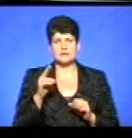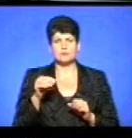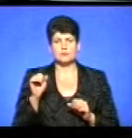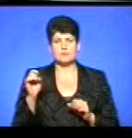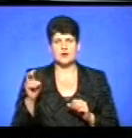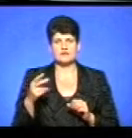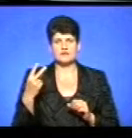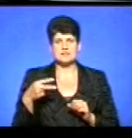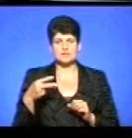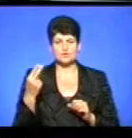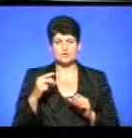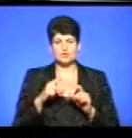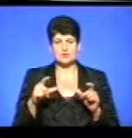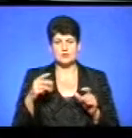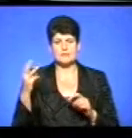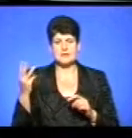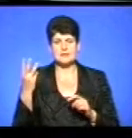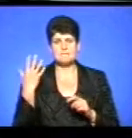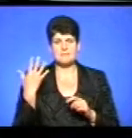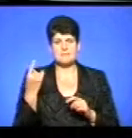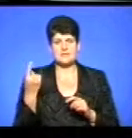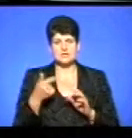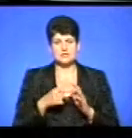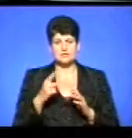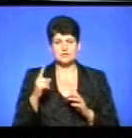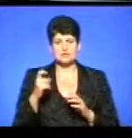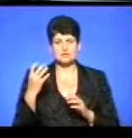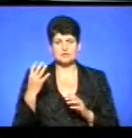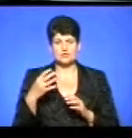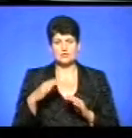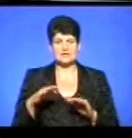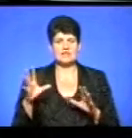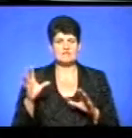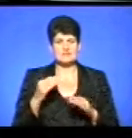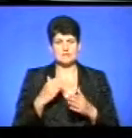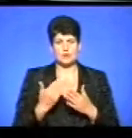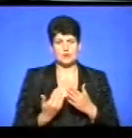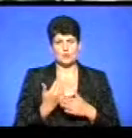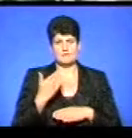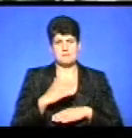22 школі Хмельницького 5 перших класів. 140 учнів усі мають нові парти.